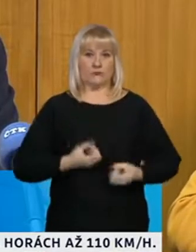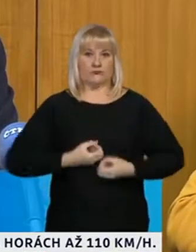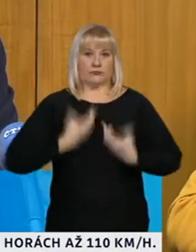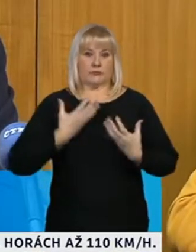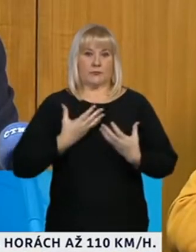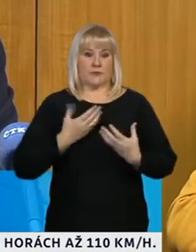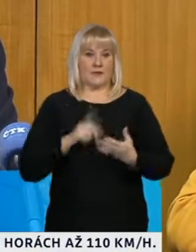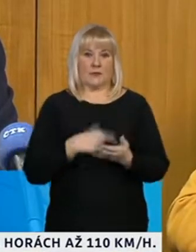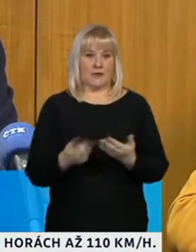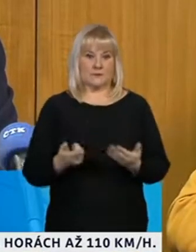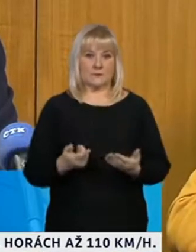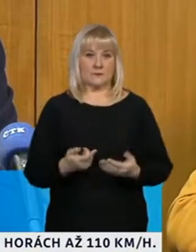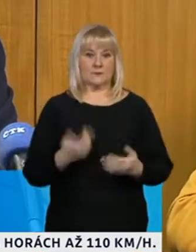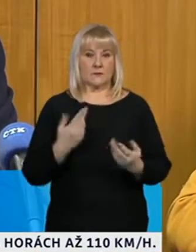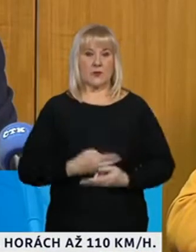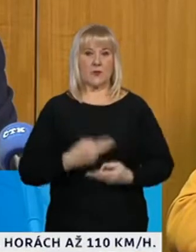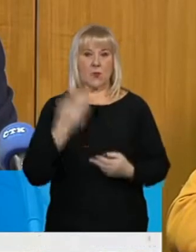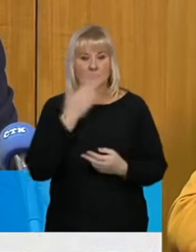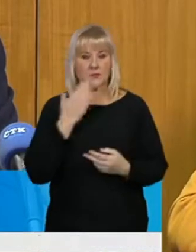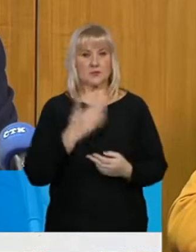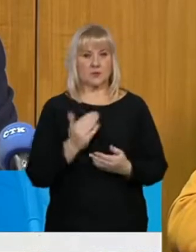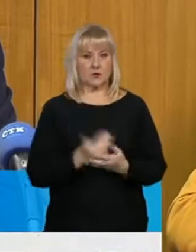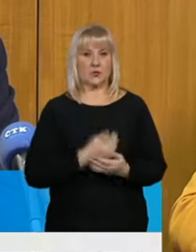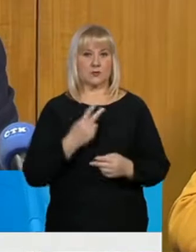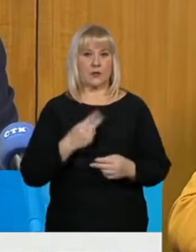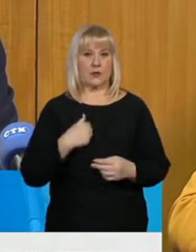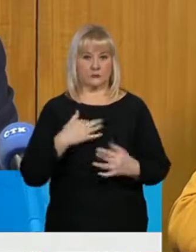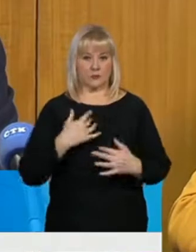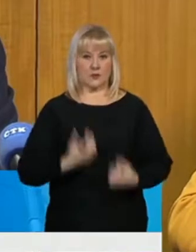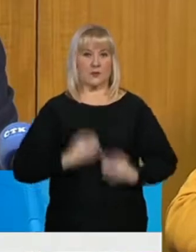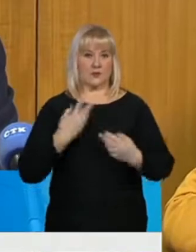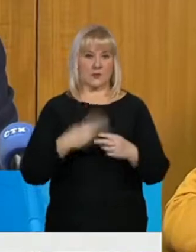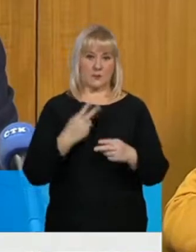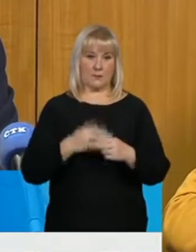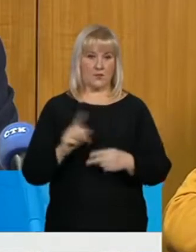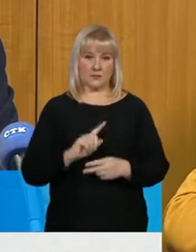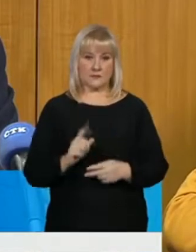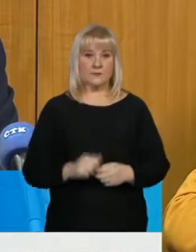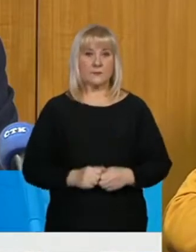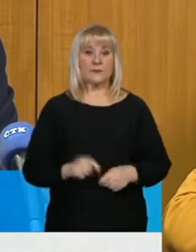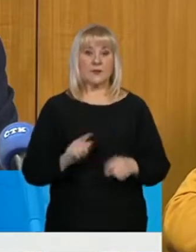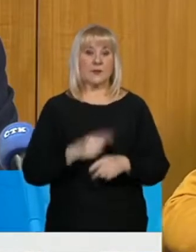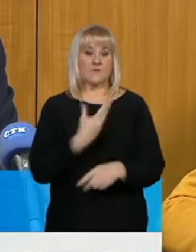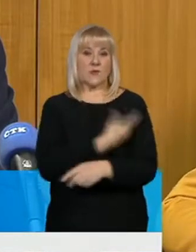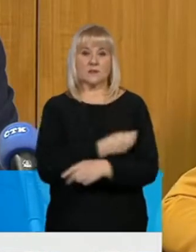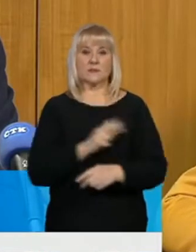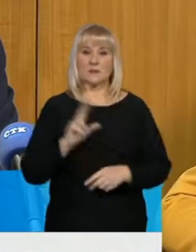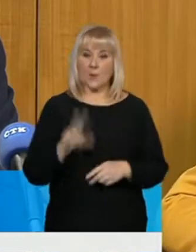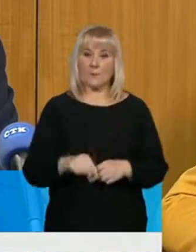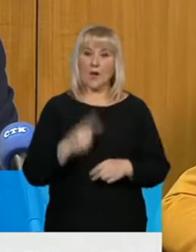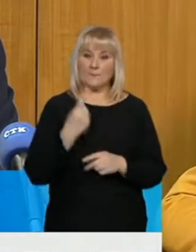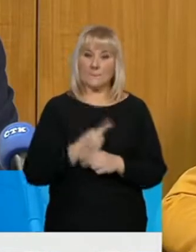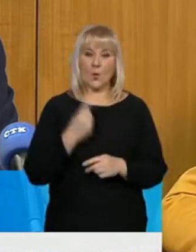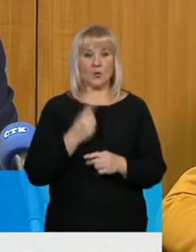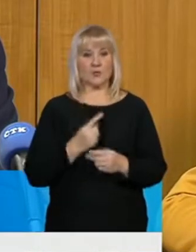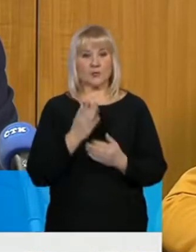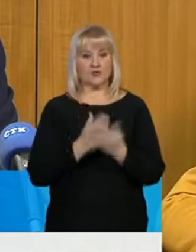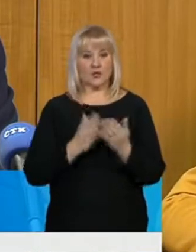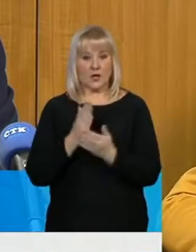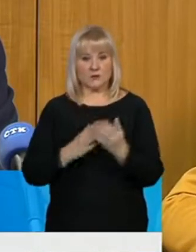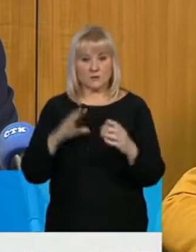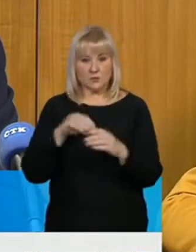a byl by tím párem schopný infikovat člověka. Vakcíny obsahují jen významné součásti, které budou